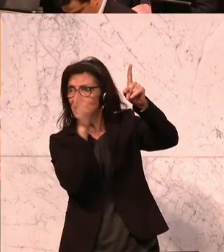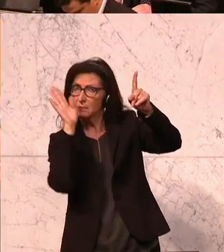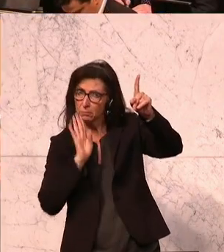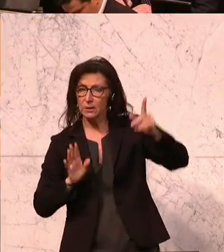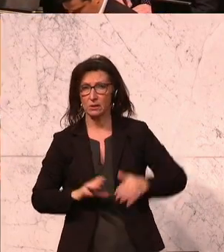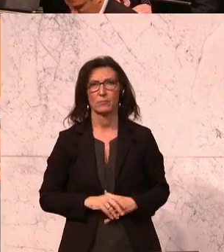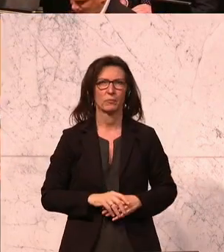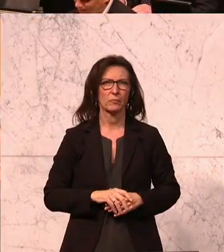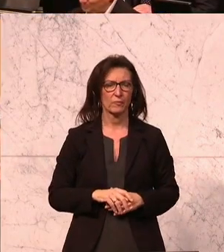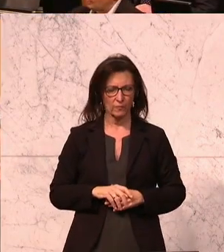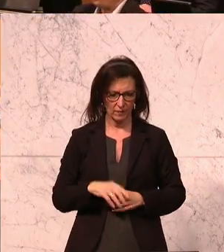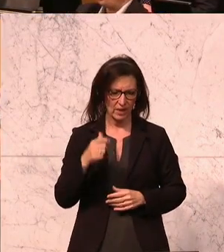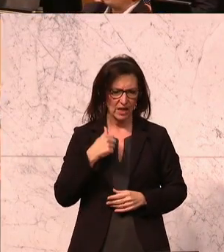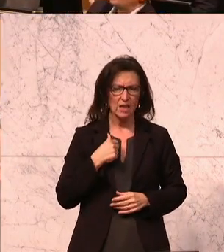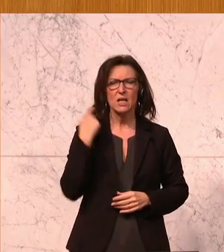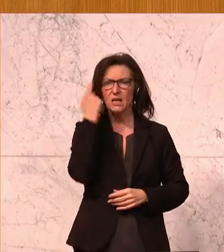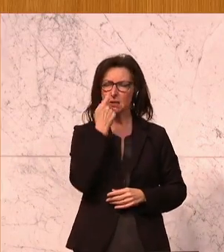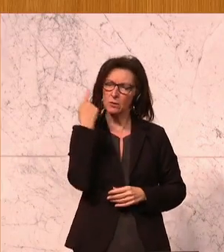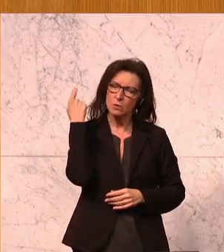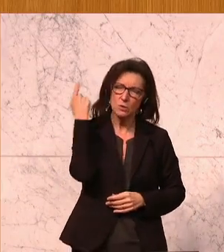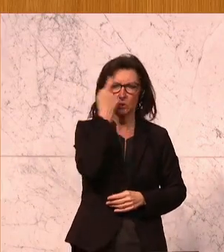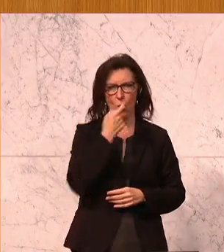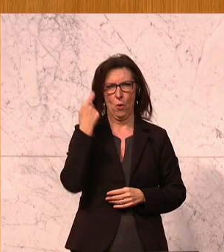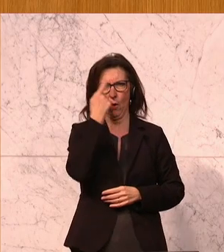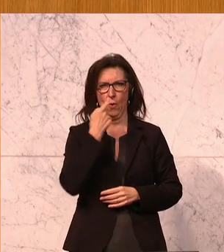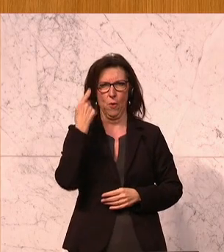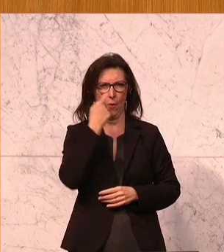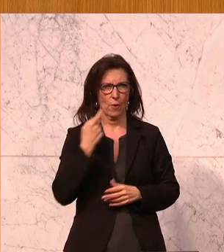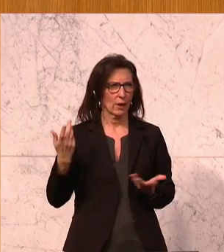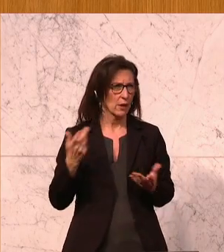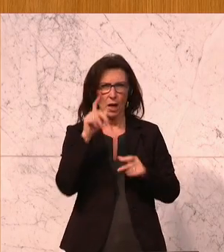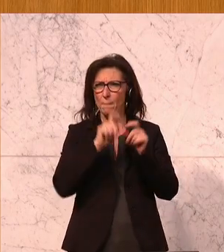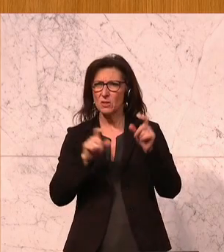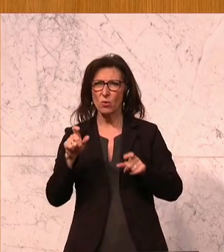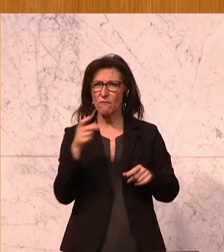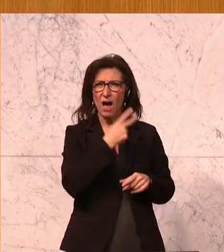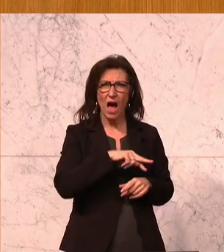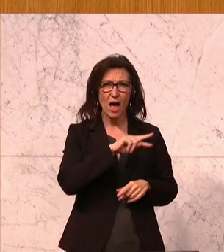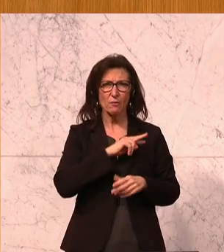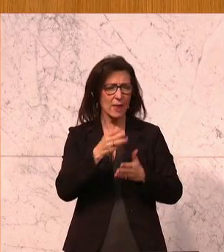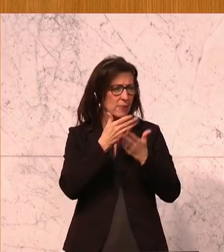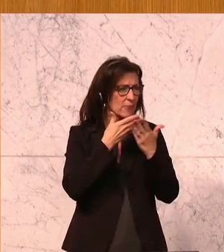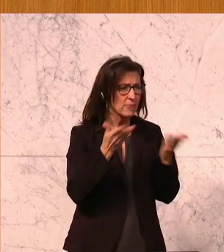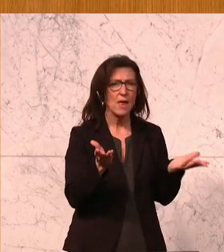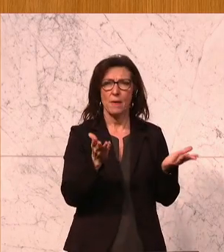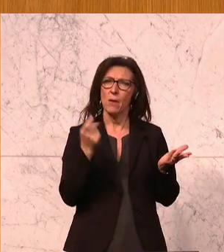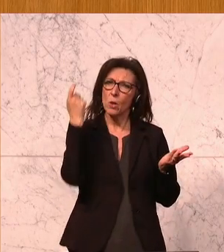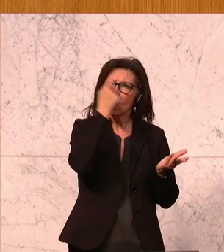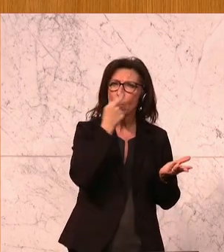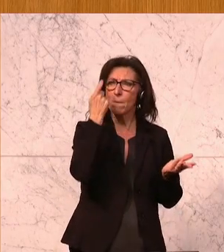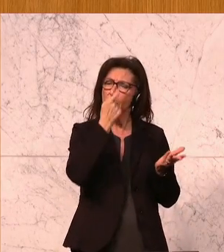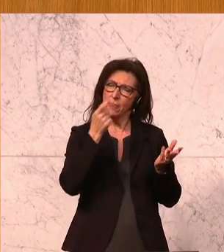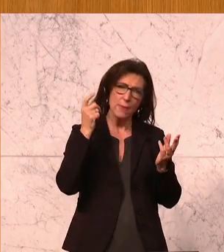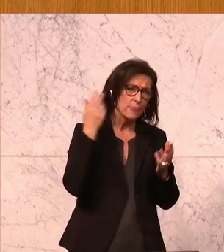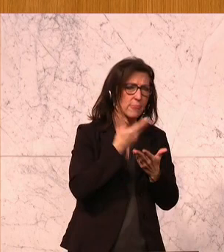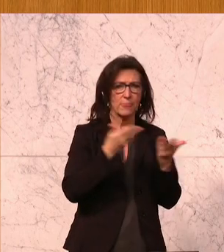Ich mache mir Sorgen, große Sorgen. Ich mache mir Sorgen, weil sich niemand von den Verantwortlichen den vielen Baustellen im Bildungsbereich ernsthaft